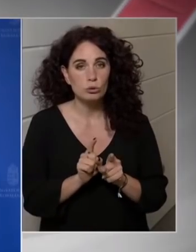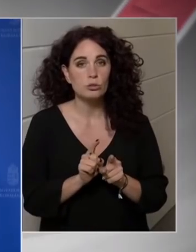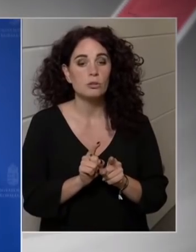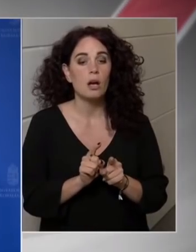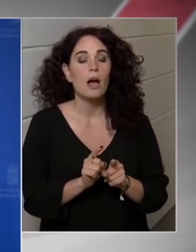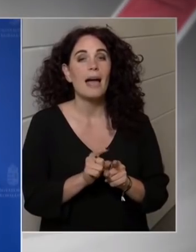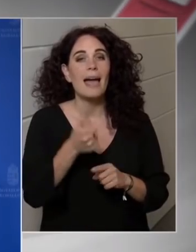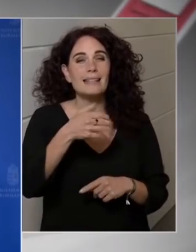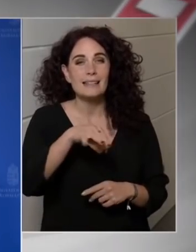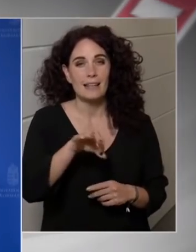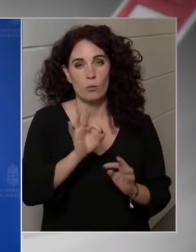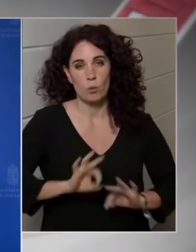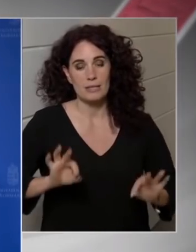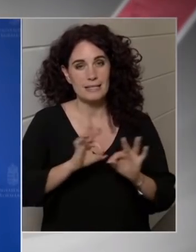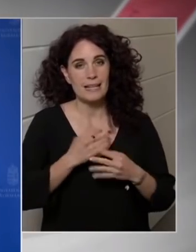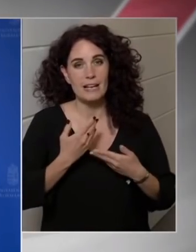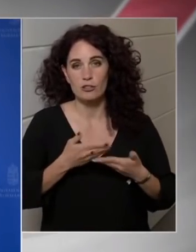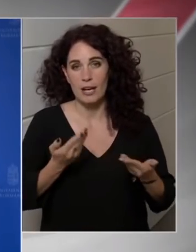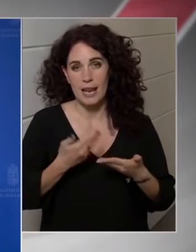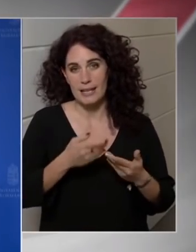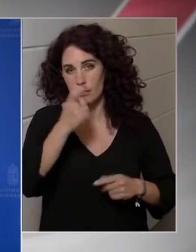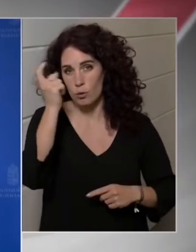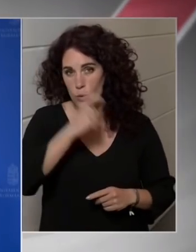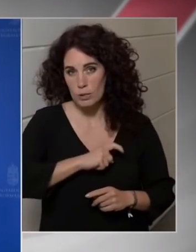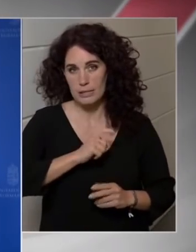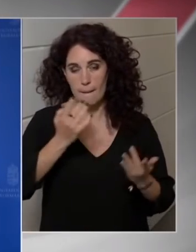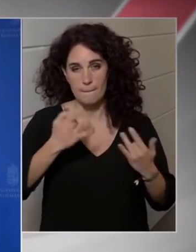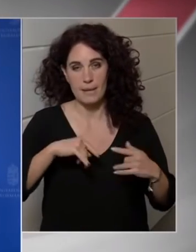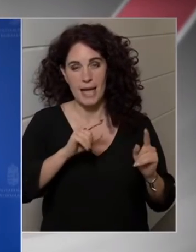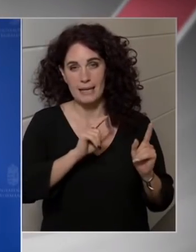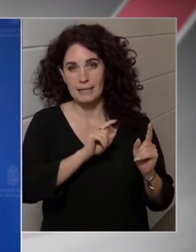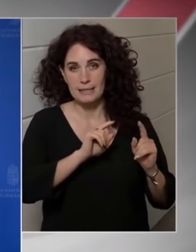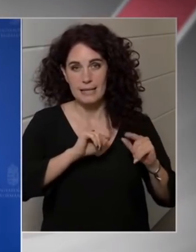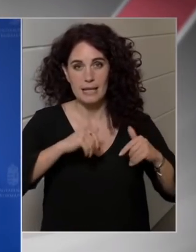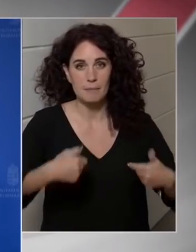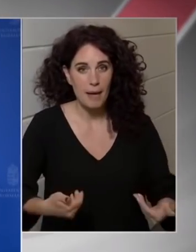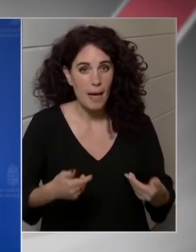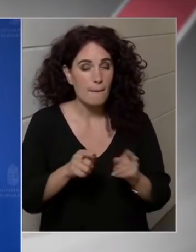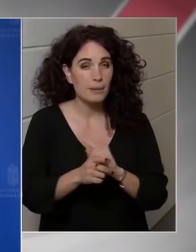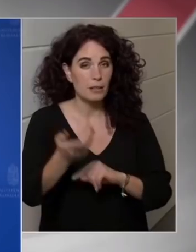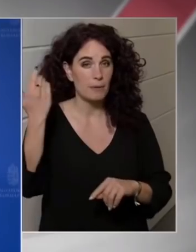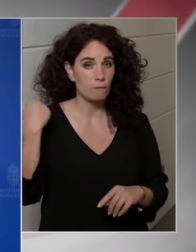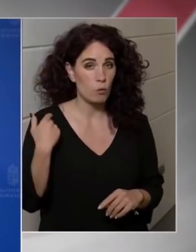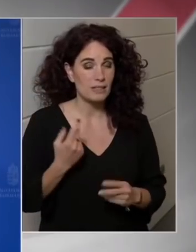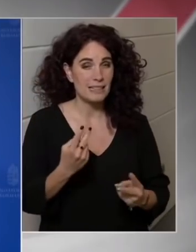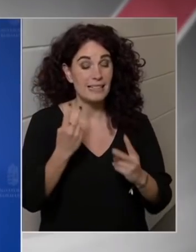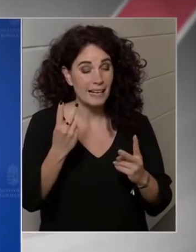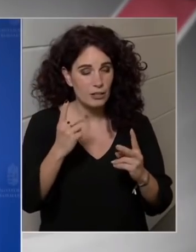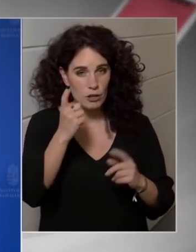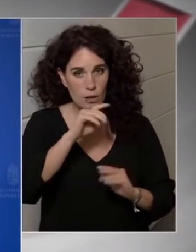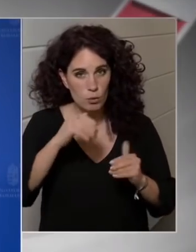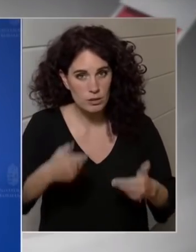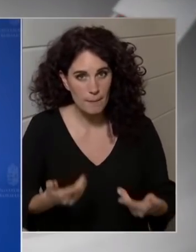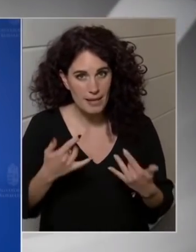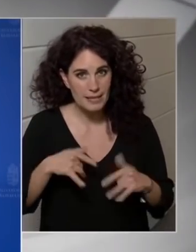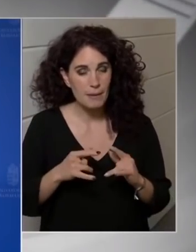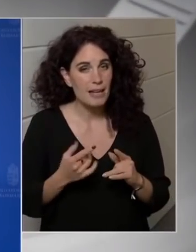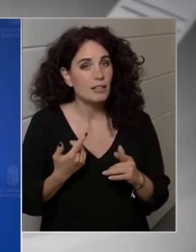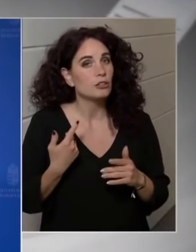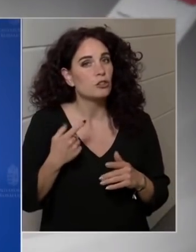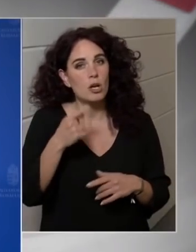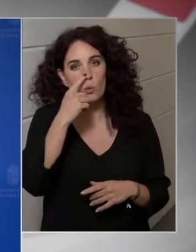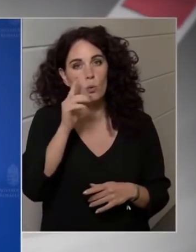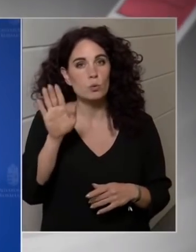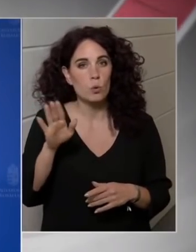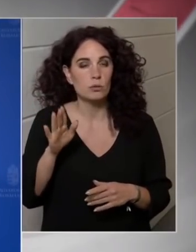egyetlen egy ország se kerüljön rosszabb helyzetbe, mint amilyenben volt lényegesen rosszabb helyzetbe, és ne okozzon nekünk nagyobb síremt az oroszoknak.